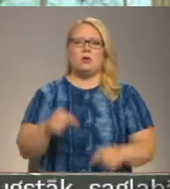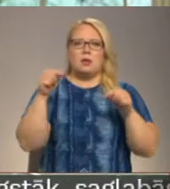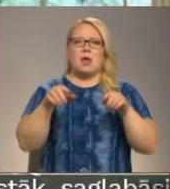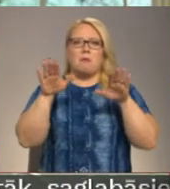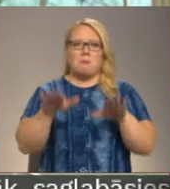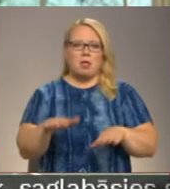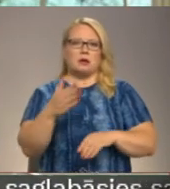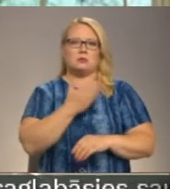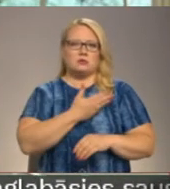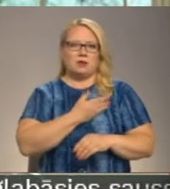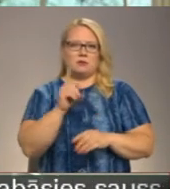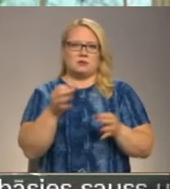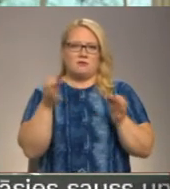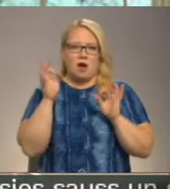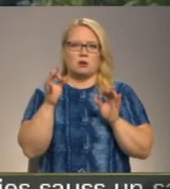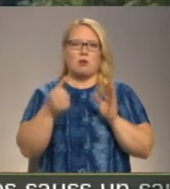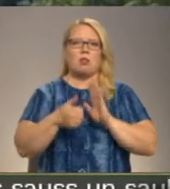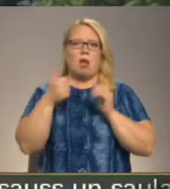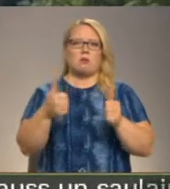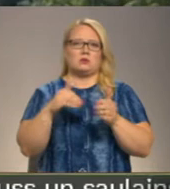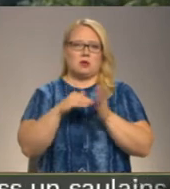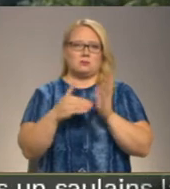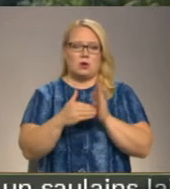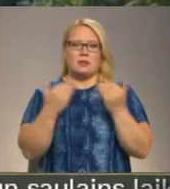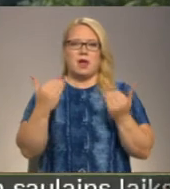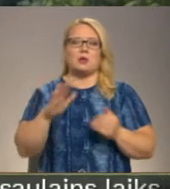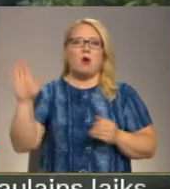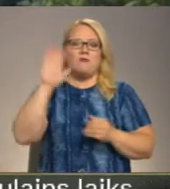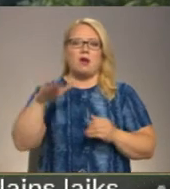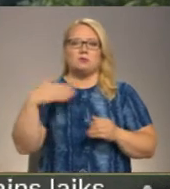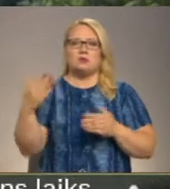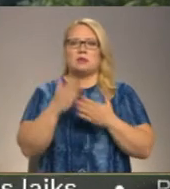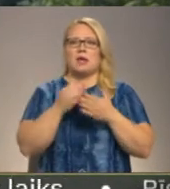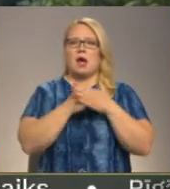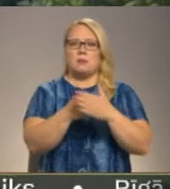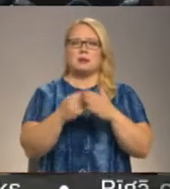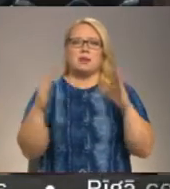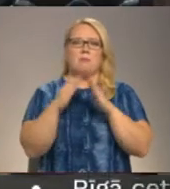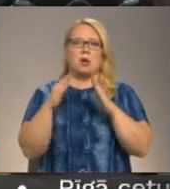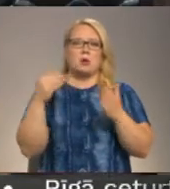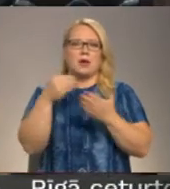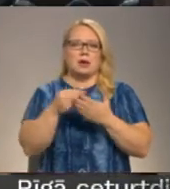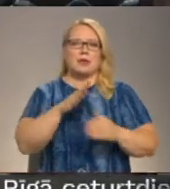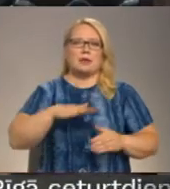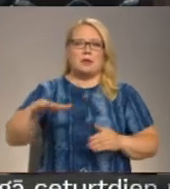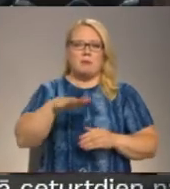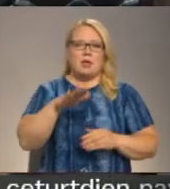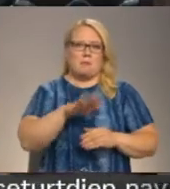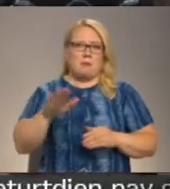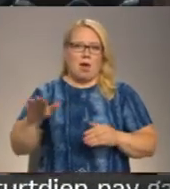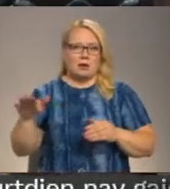palikt dzīvot un labos apstākļos. Pašlaik no valsts puses tiek atbalstīta mājokļa iegāda ģimenēm ar bērniem.